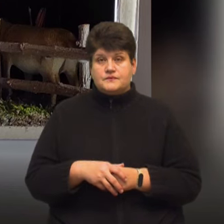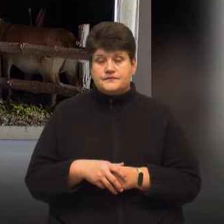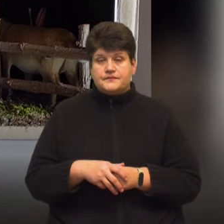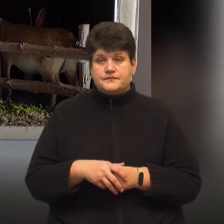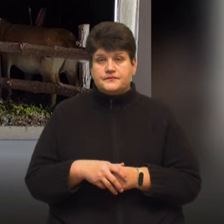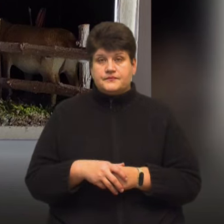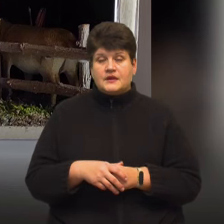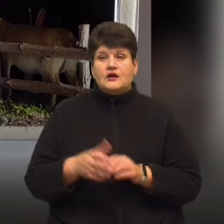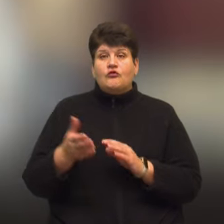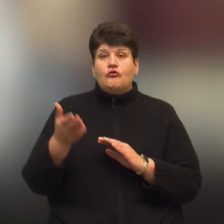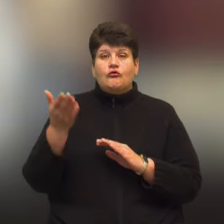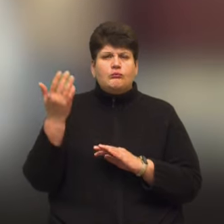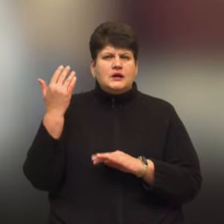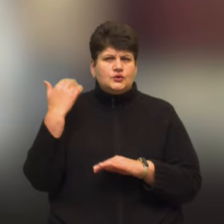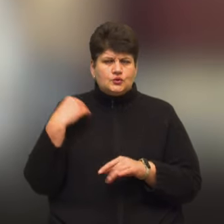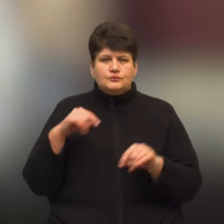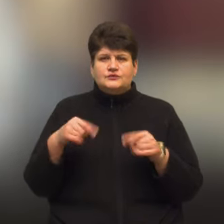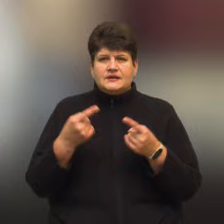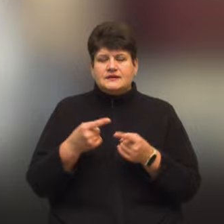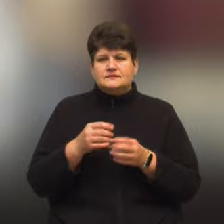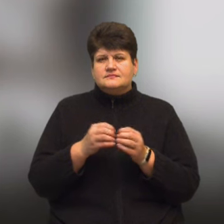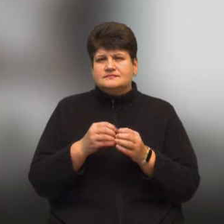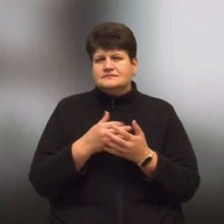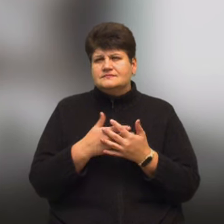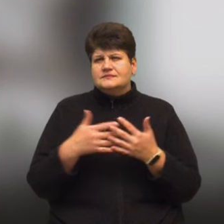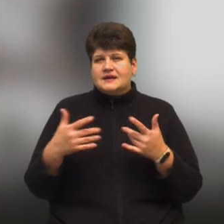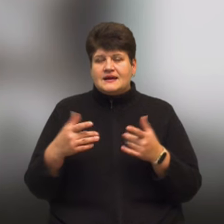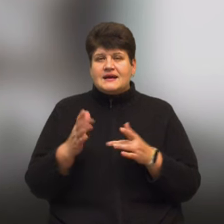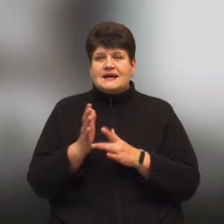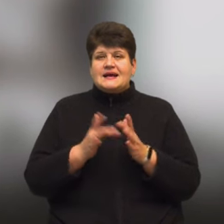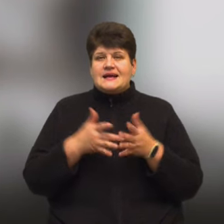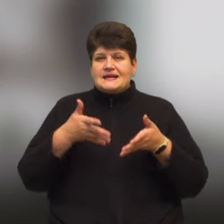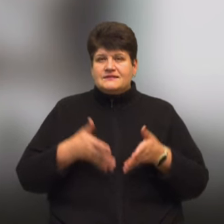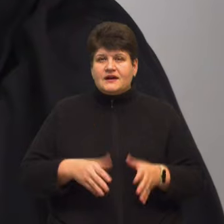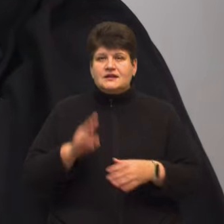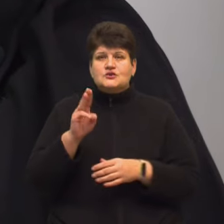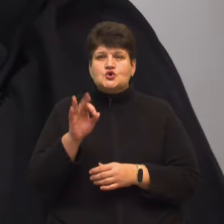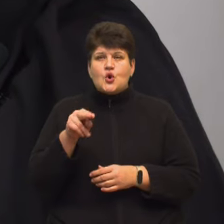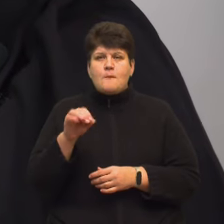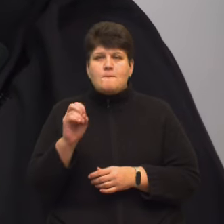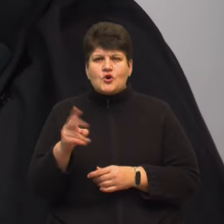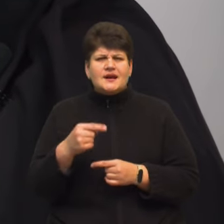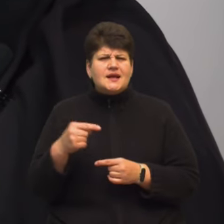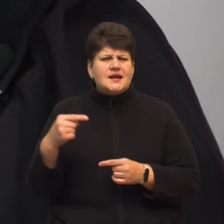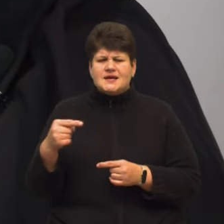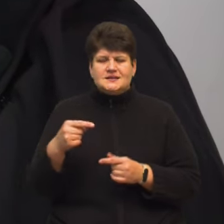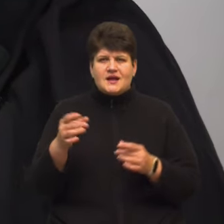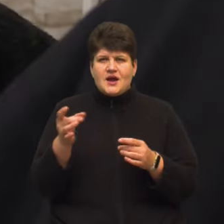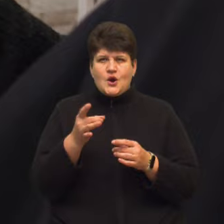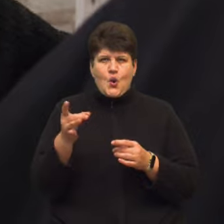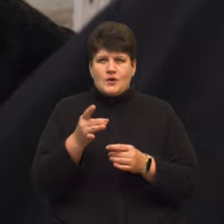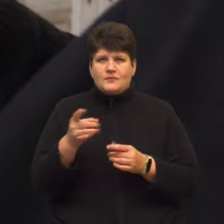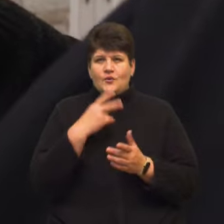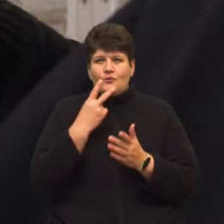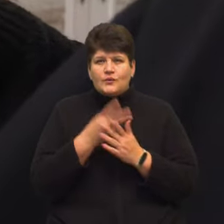минулому, каже, сестра Теодозія створила десяток різдвяних будиночків або шопок різних розмірів. Монахиня показує шопку, яку